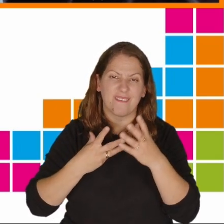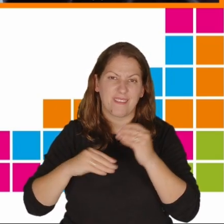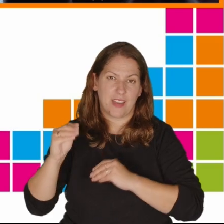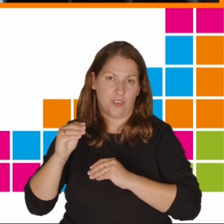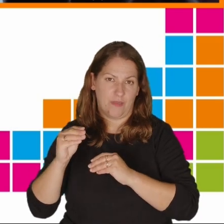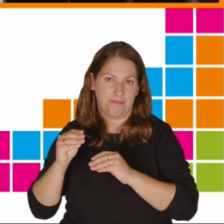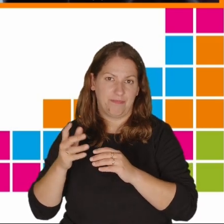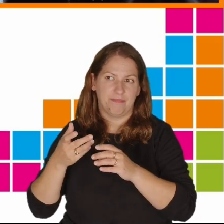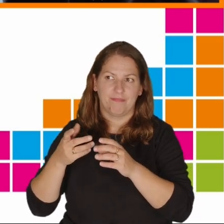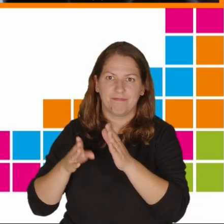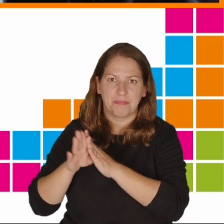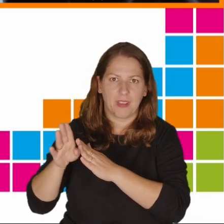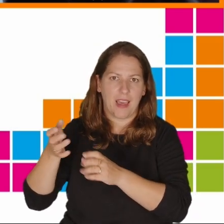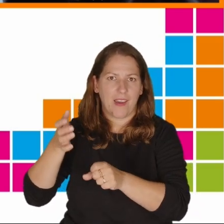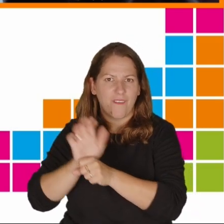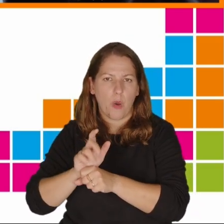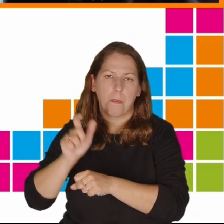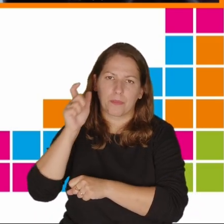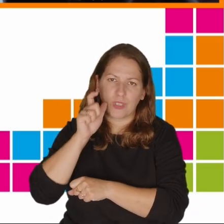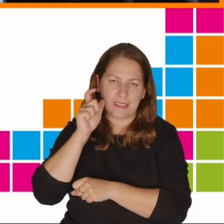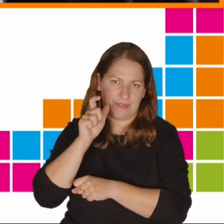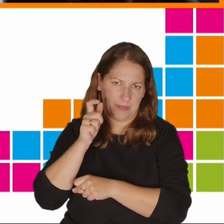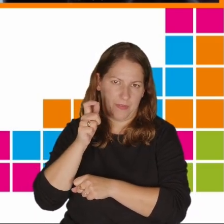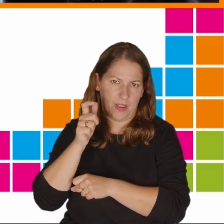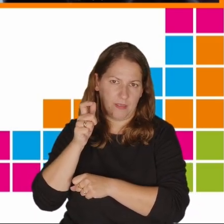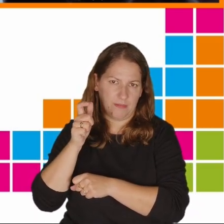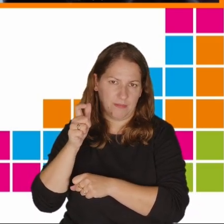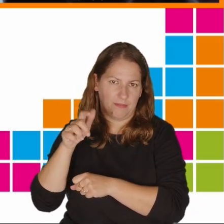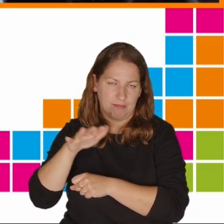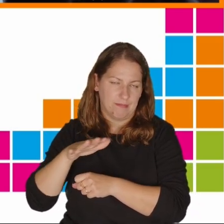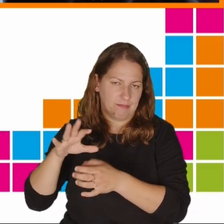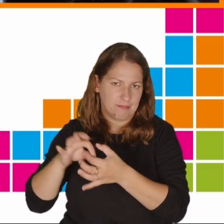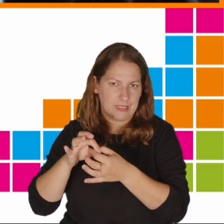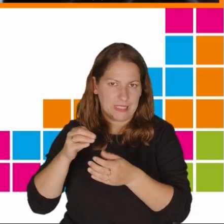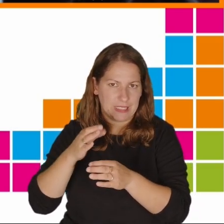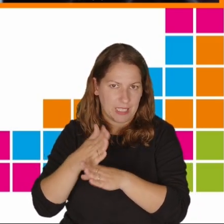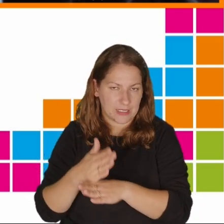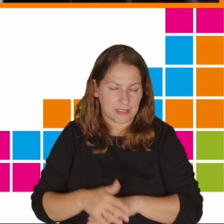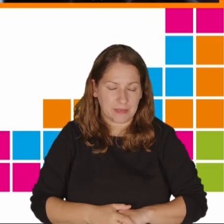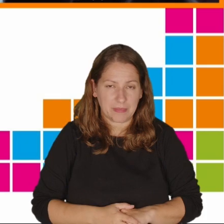występowalność gwałtów i przestępstw na tle seksualnym.